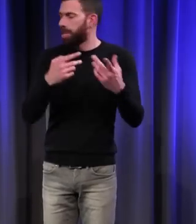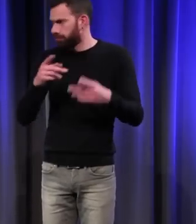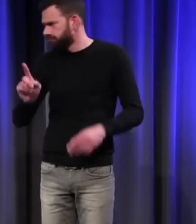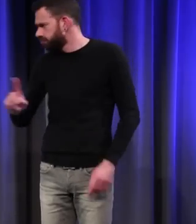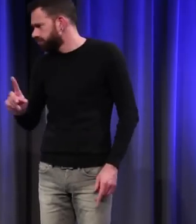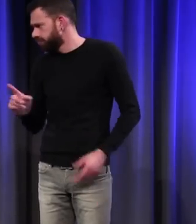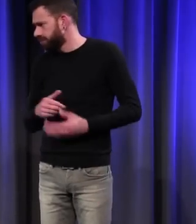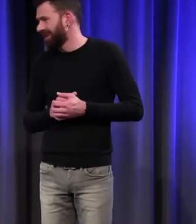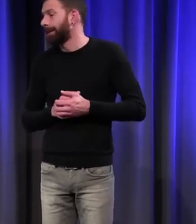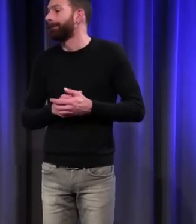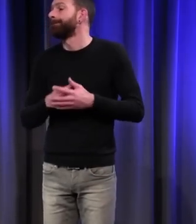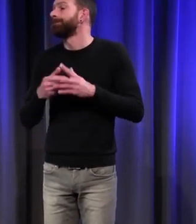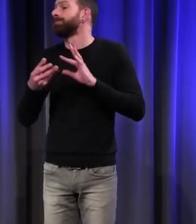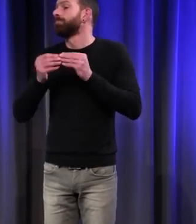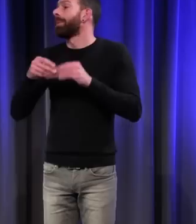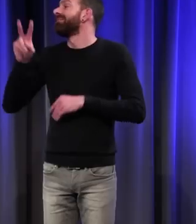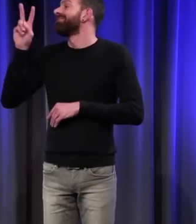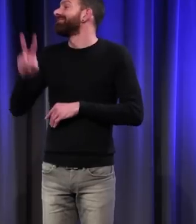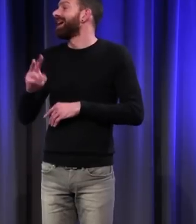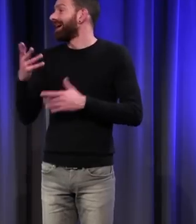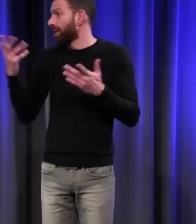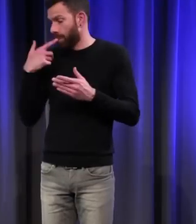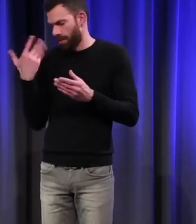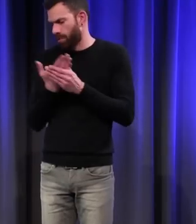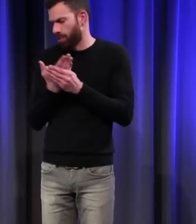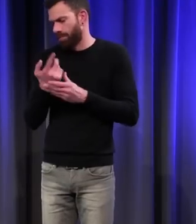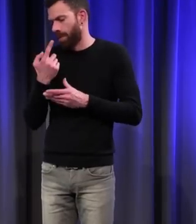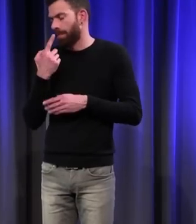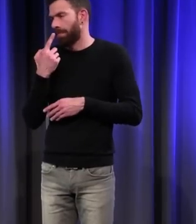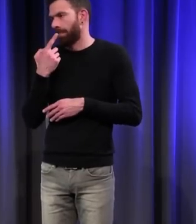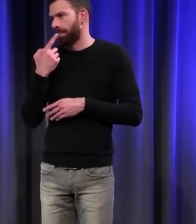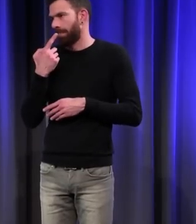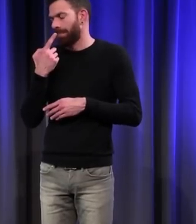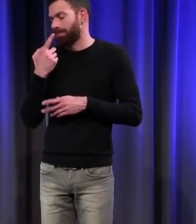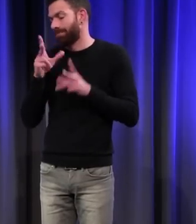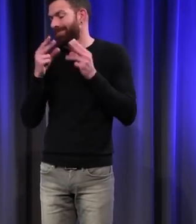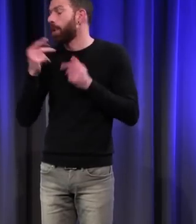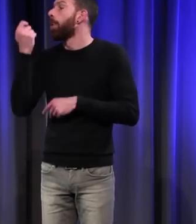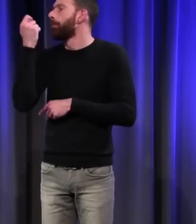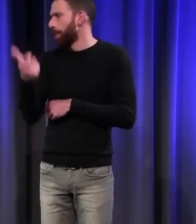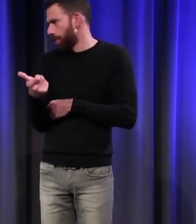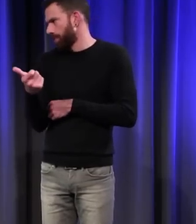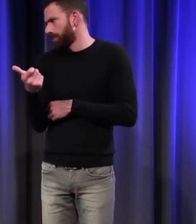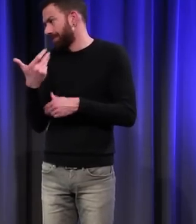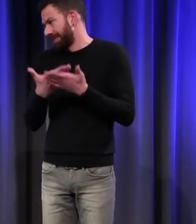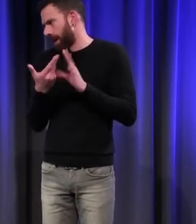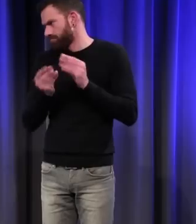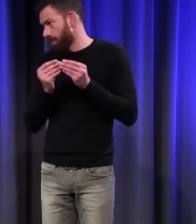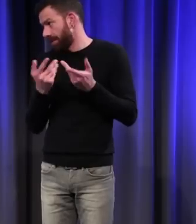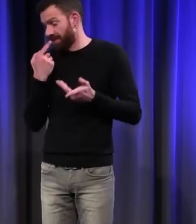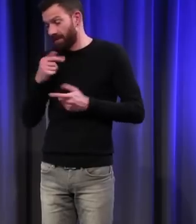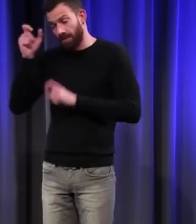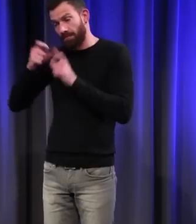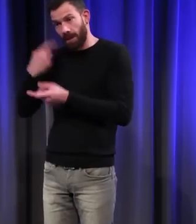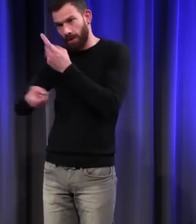Le vrai problème, c'est que les documents en parlent moins. Donc, l'historien a moins d'outils